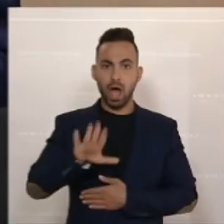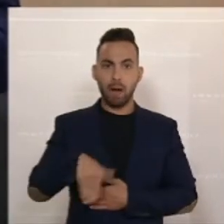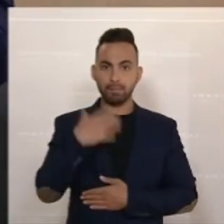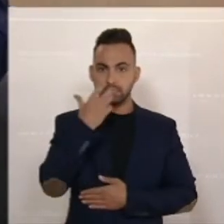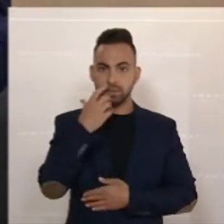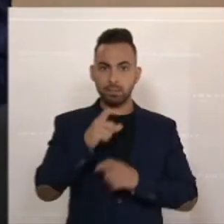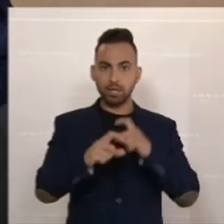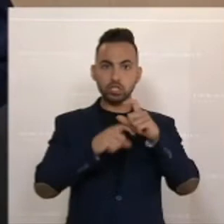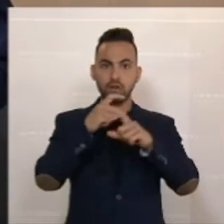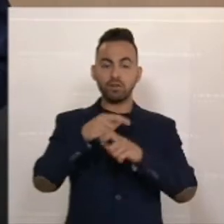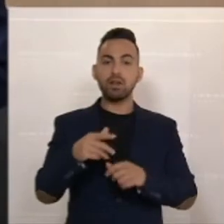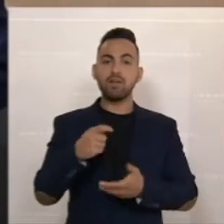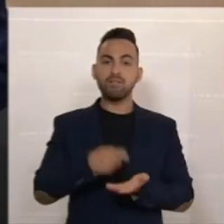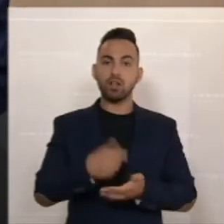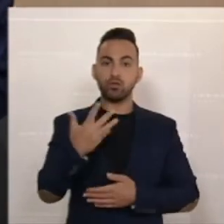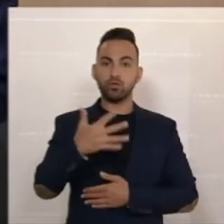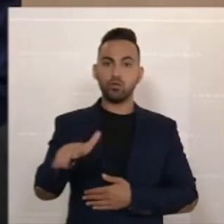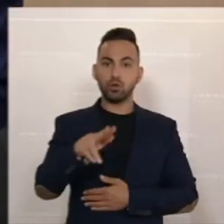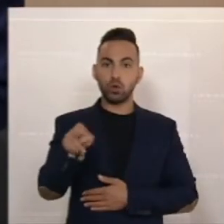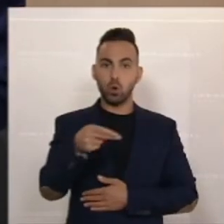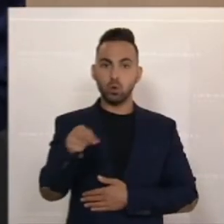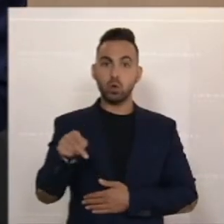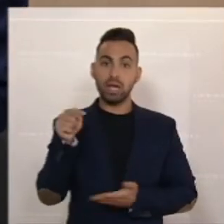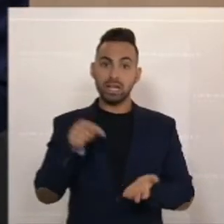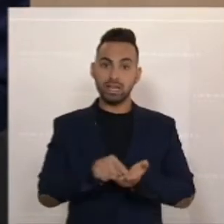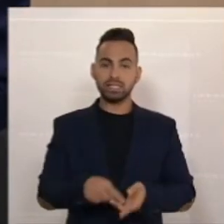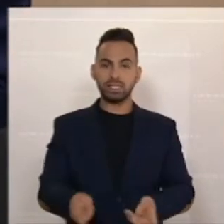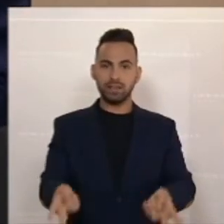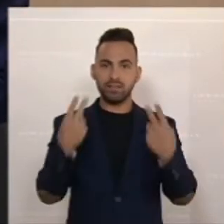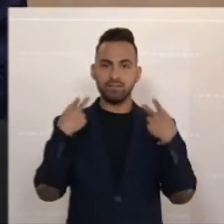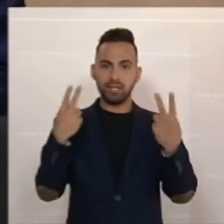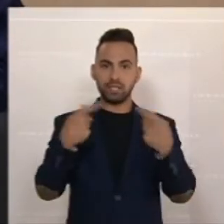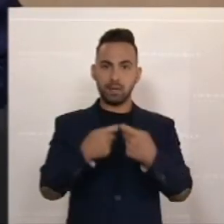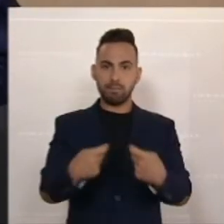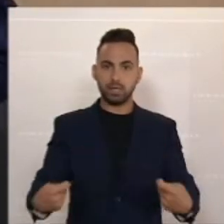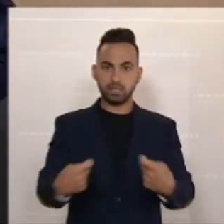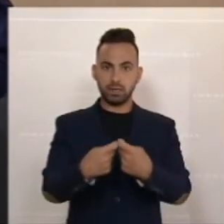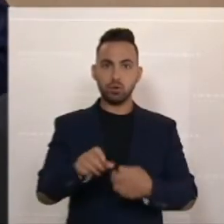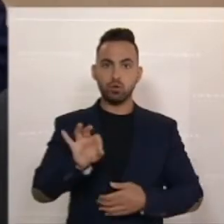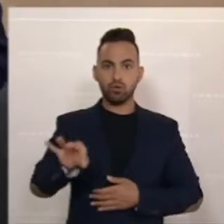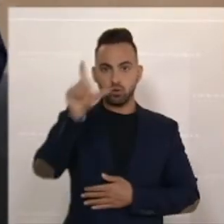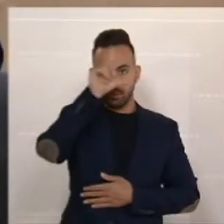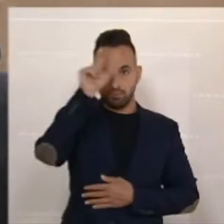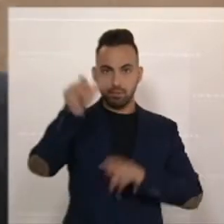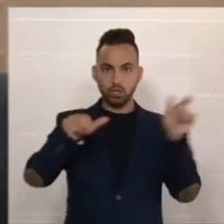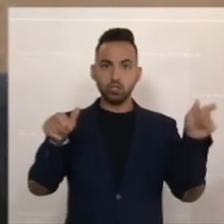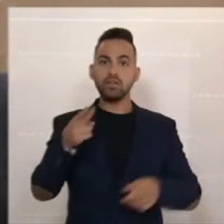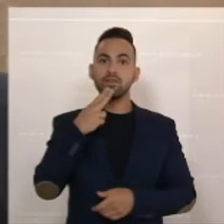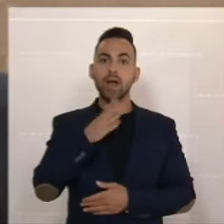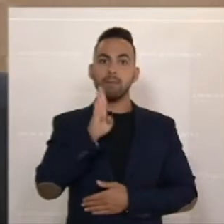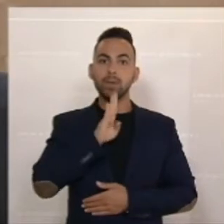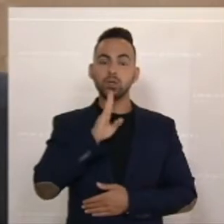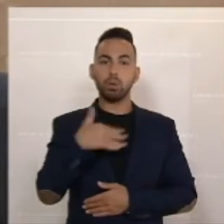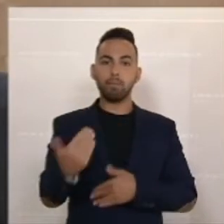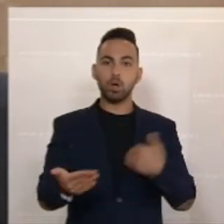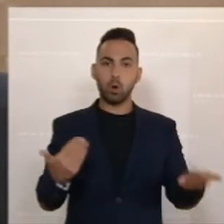gestaffelt, im Wert von 500 Euro. Also, das ist eine wichtige Maßnahme für Menschen, die Pensionen beziehen.